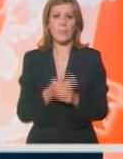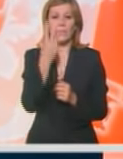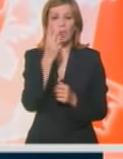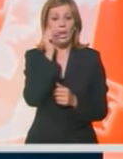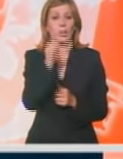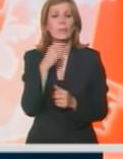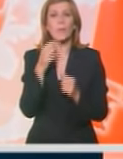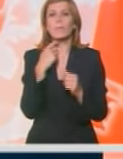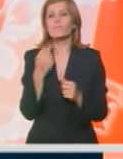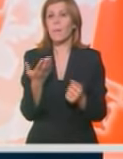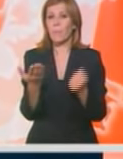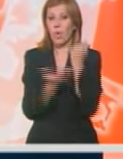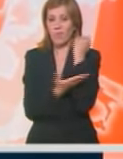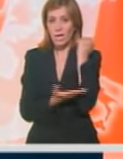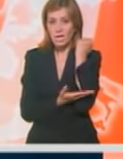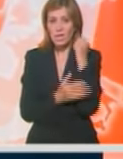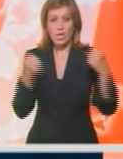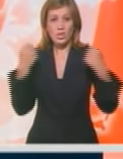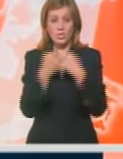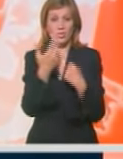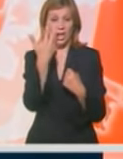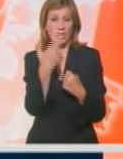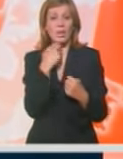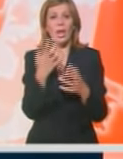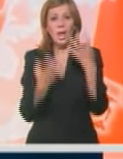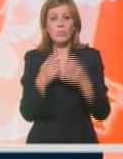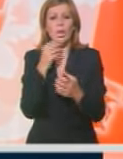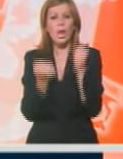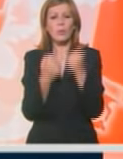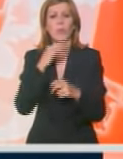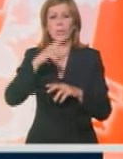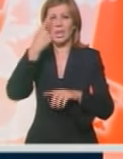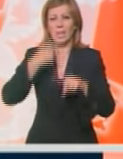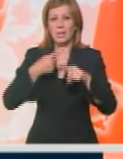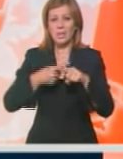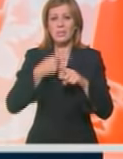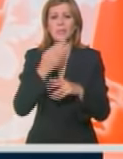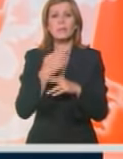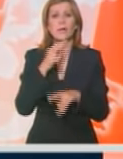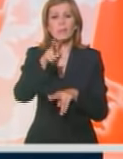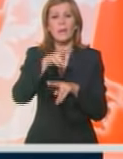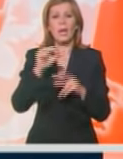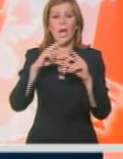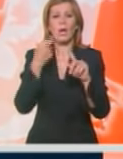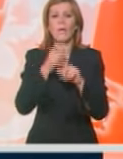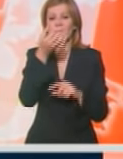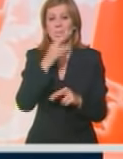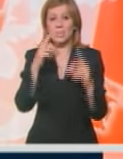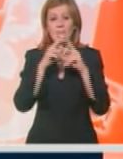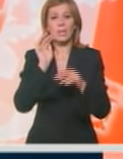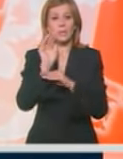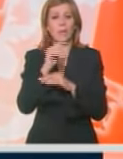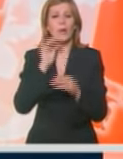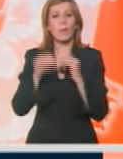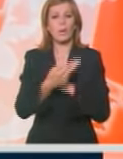su povređene u sudaru tri automobila koji se dogodio noćas nešto posle jednog časa na kružnom putu u Rakovici, izjavila je